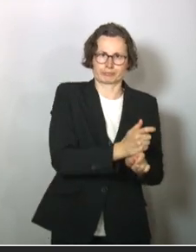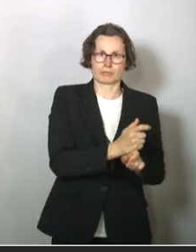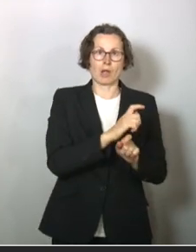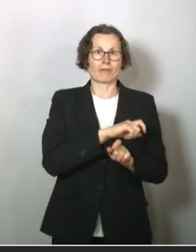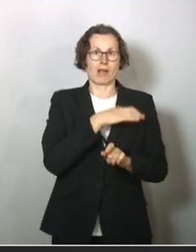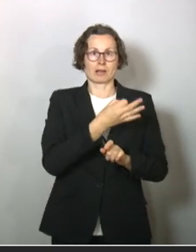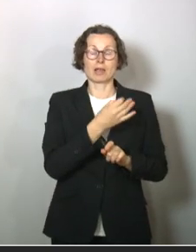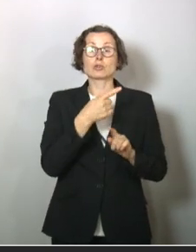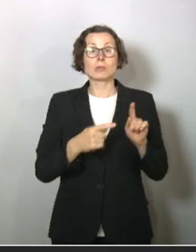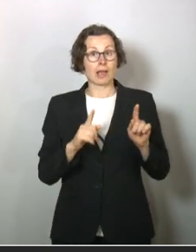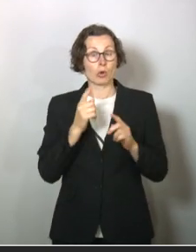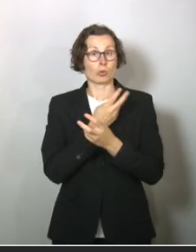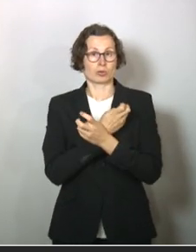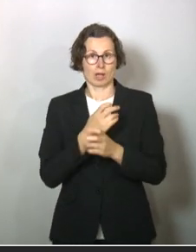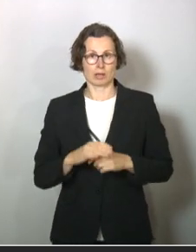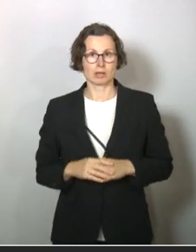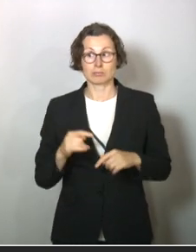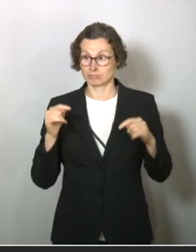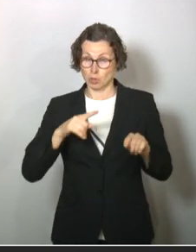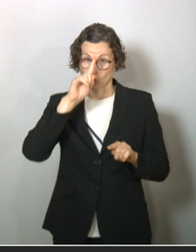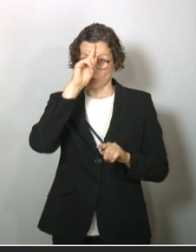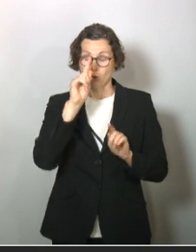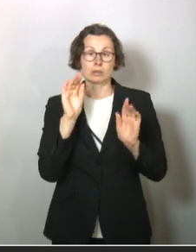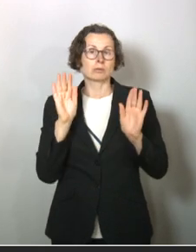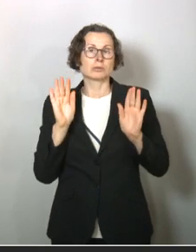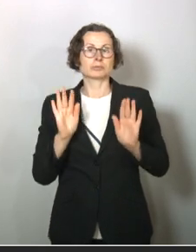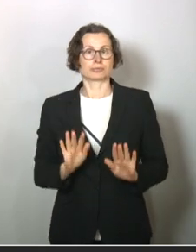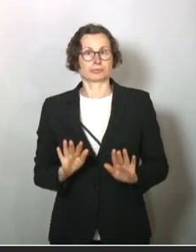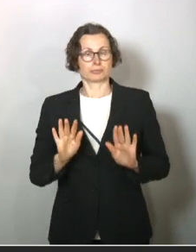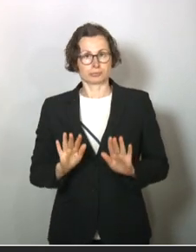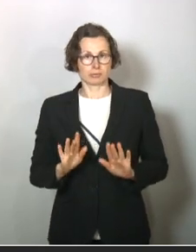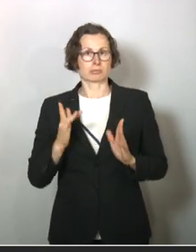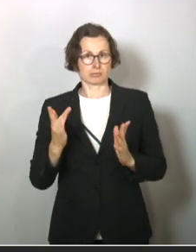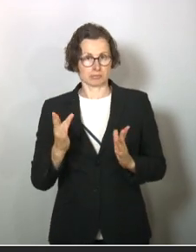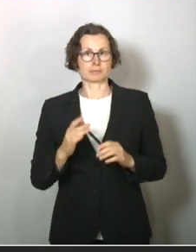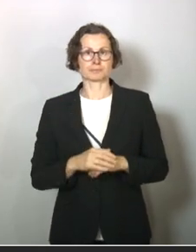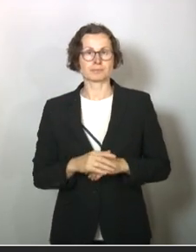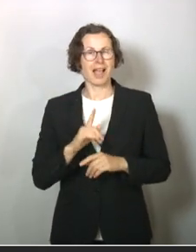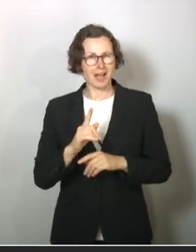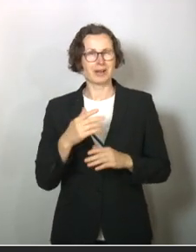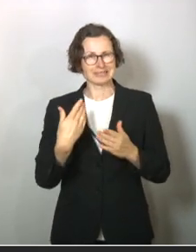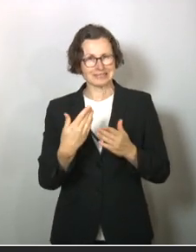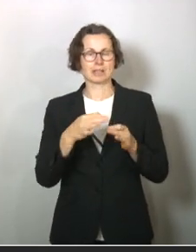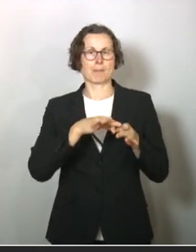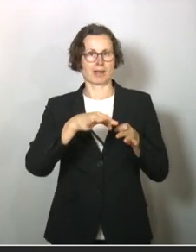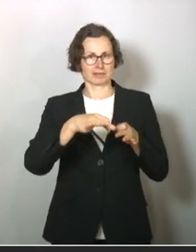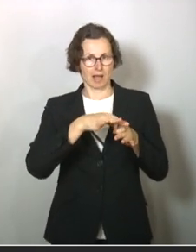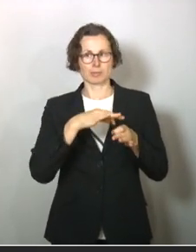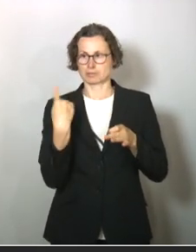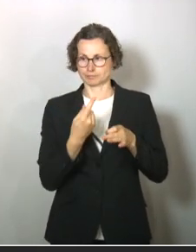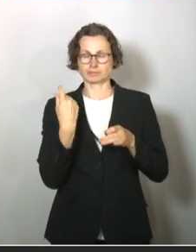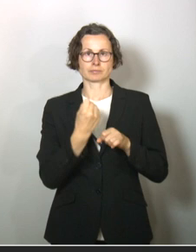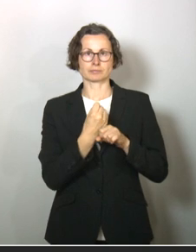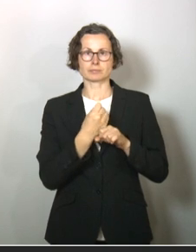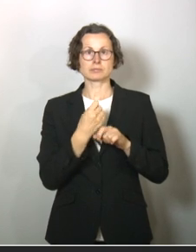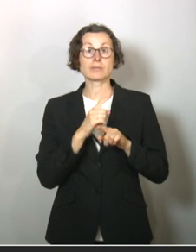zeitweise in Österreich. Milderer Reform in Deutschland. Aber das war die Maßnahme, die wir ergriffen haben. Das